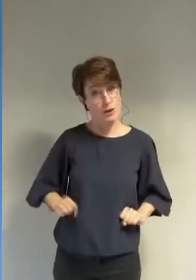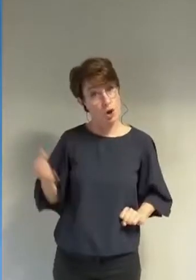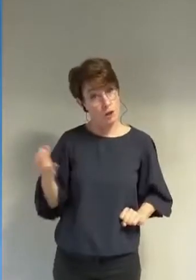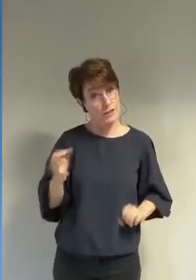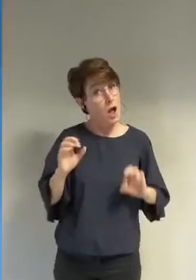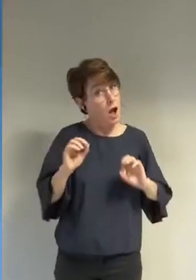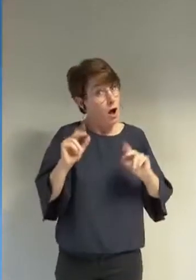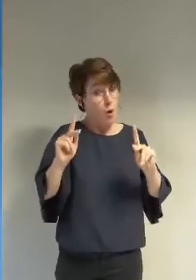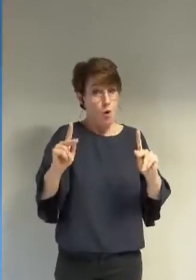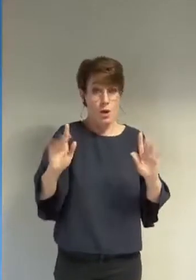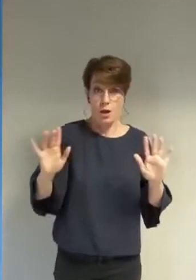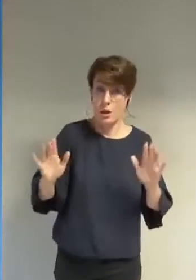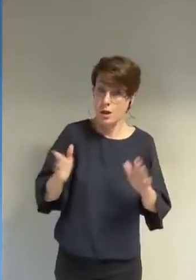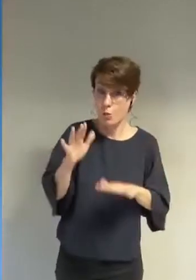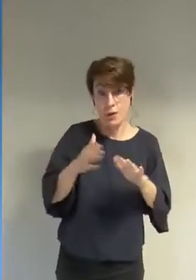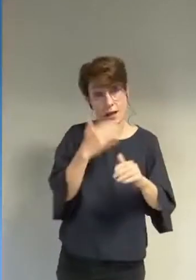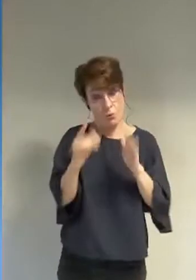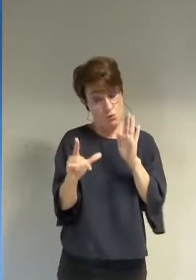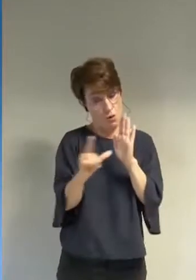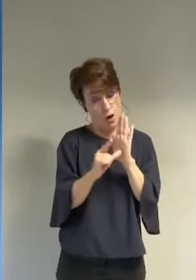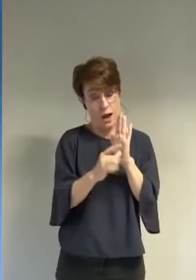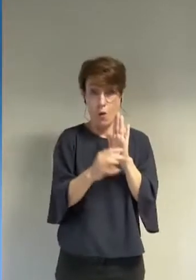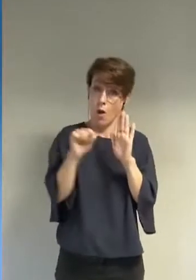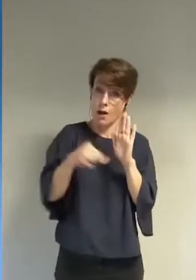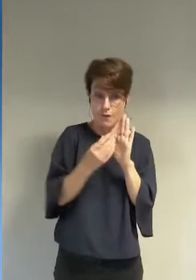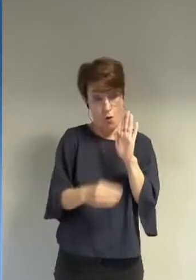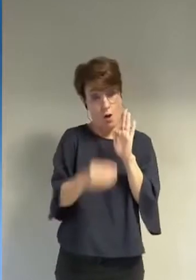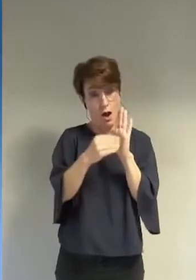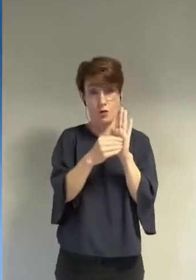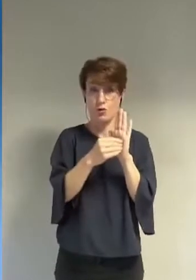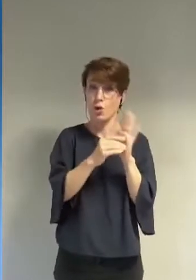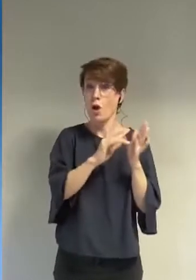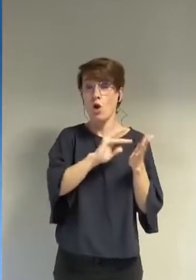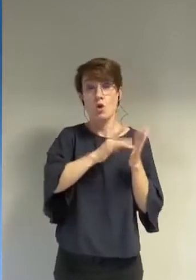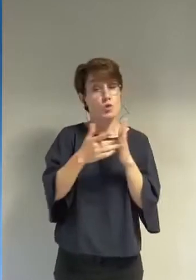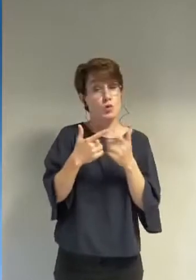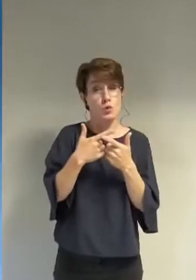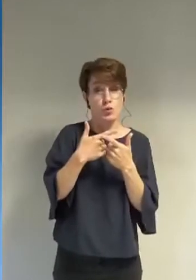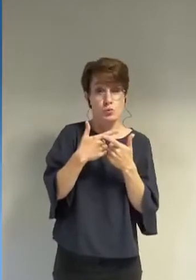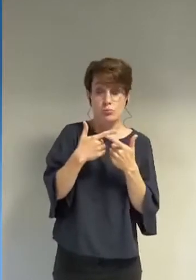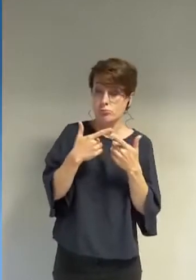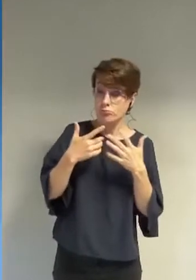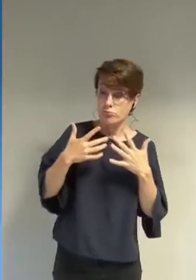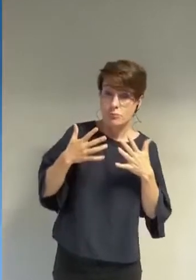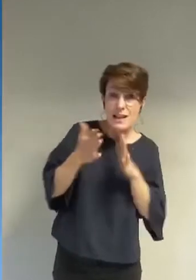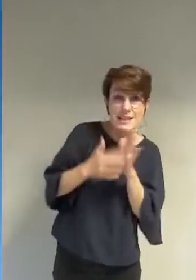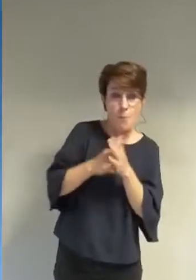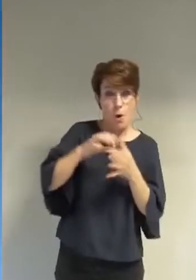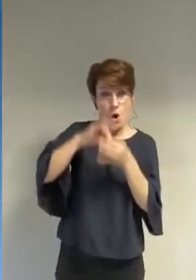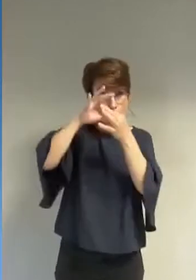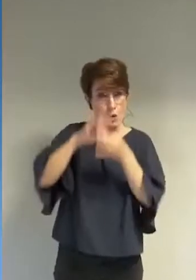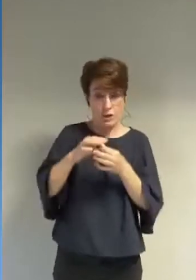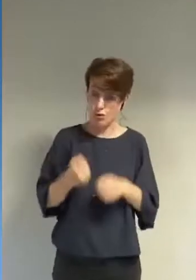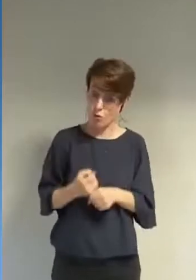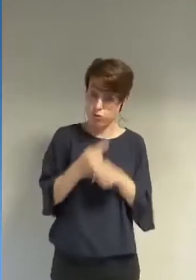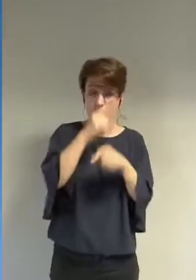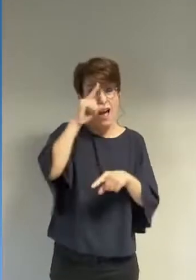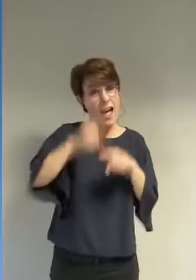les signes religieux dans les équipements publics sportifs c'est ce combat là qu'il serait urgent de mener